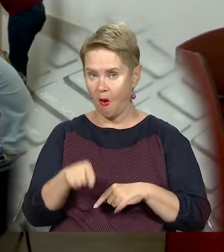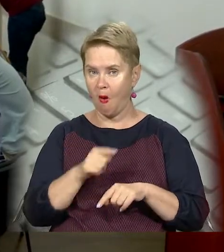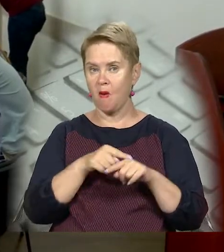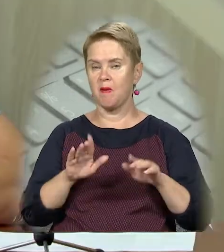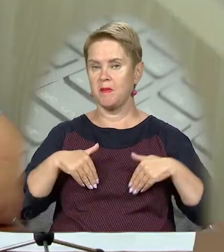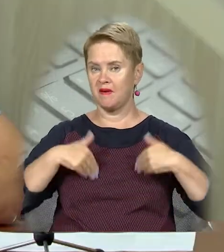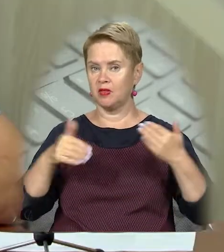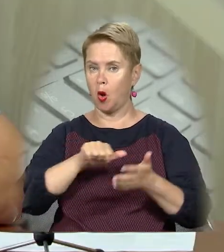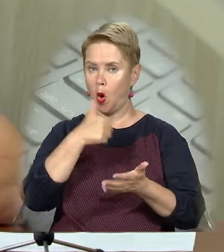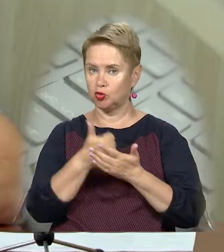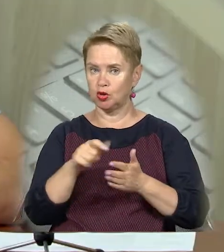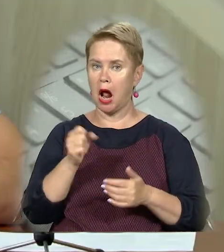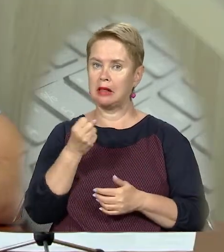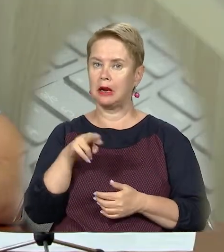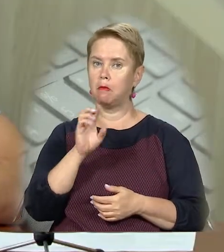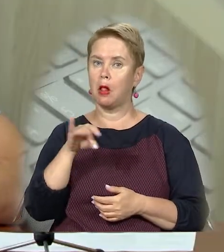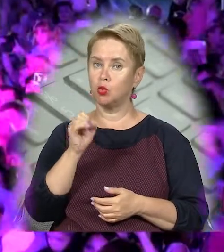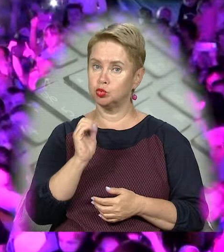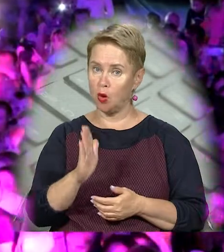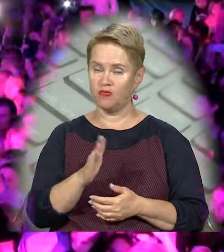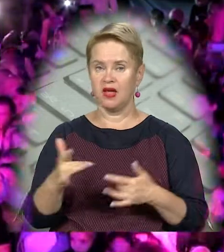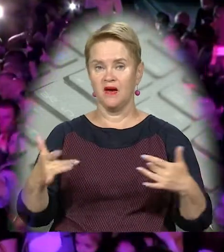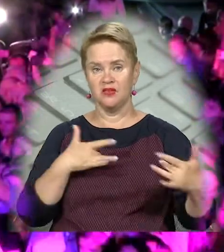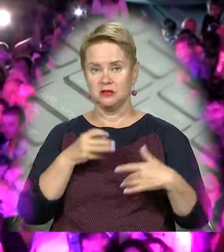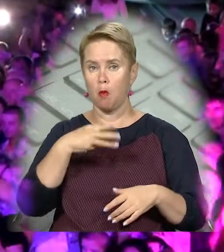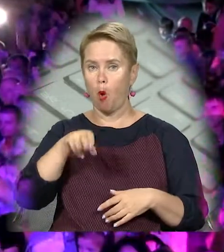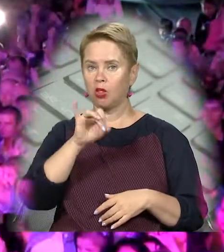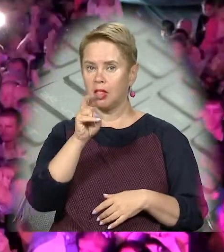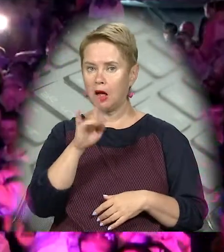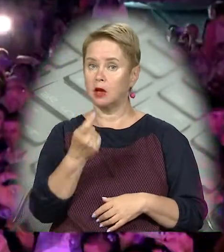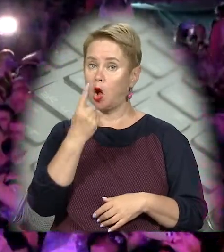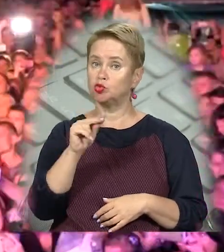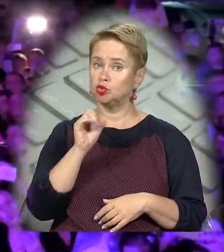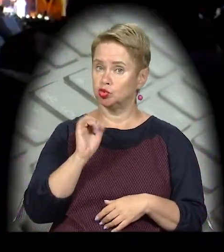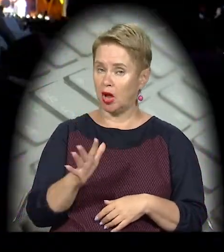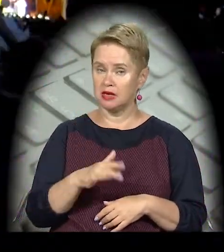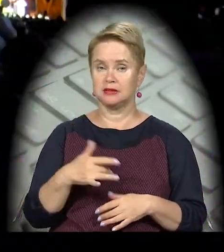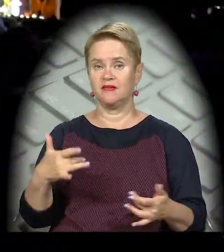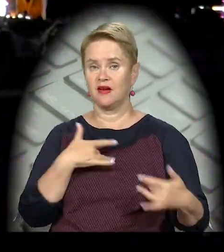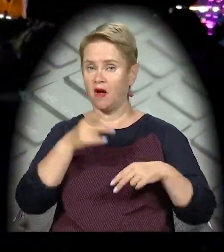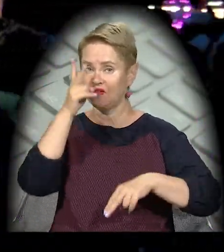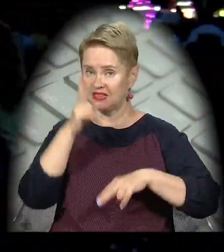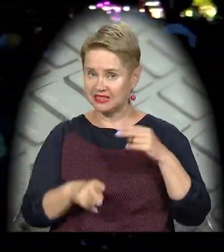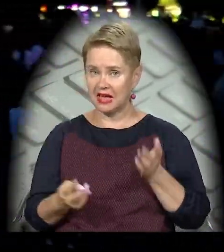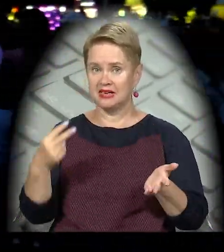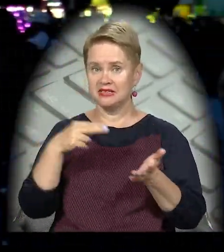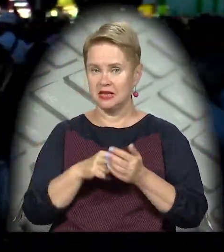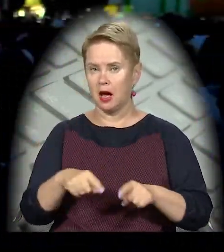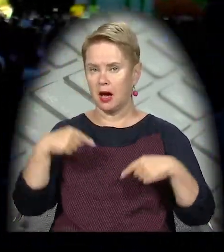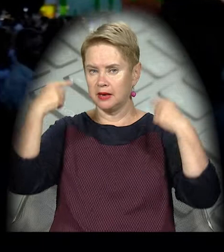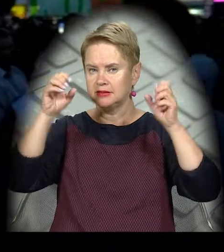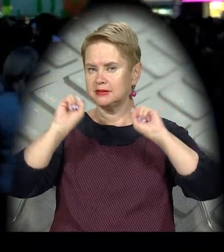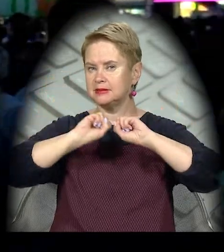мешканців привітає очільник міста Андрій Білоусов. Виступ монатіка триватиме годину. Фіналом розважальної програми стане